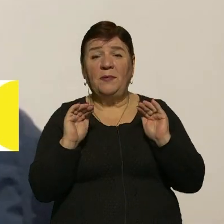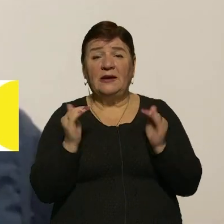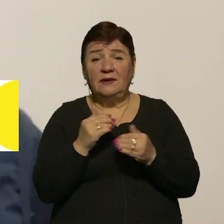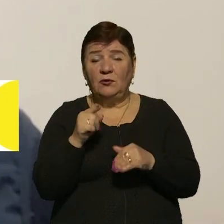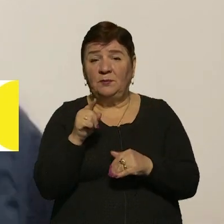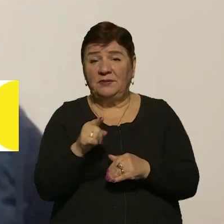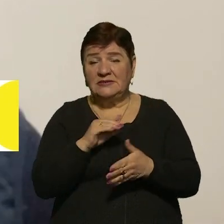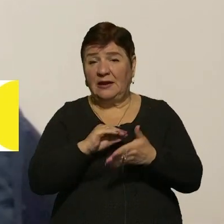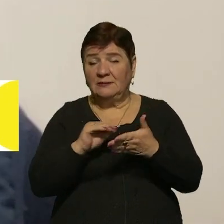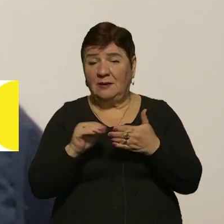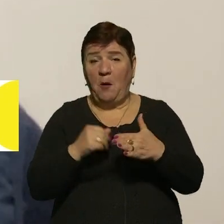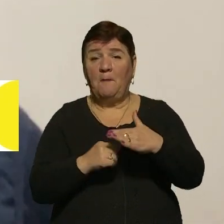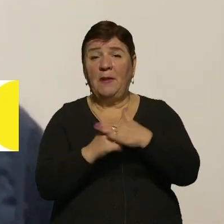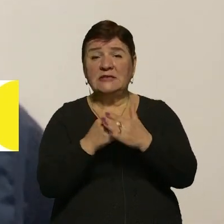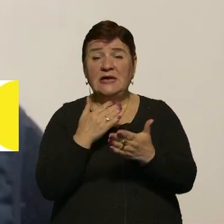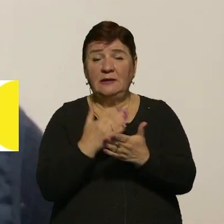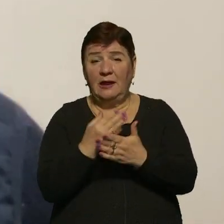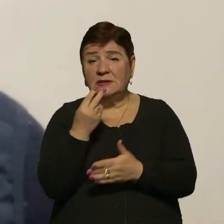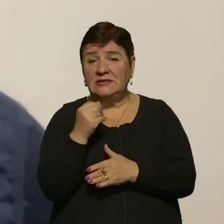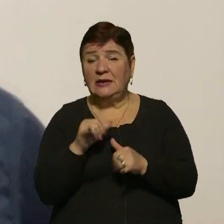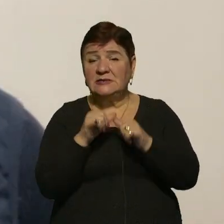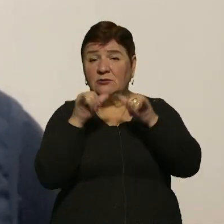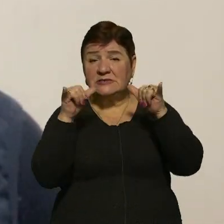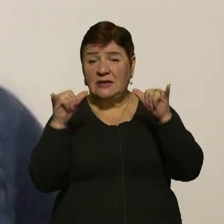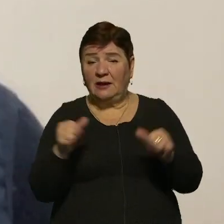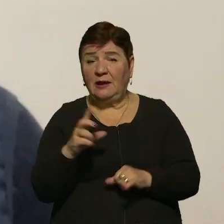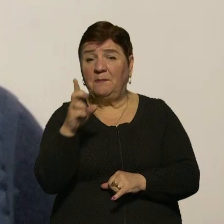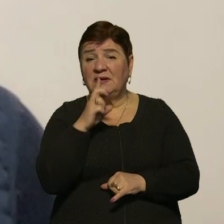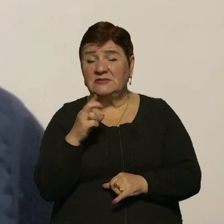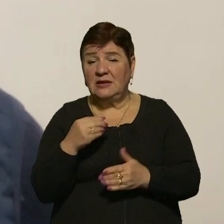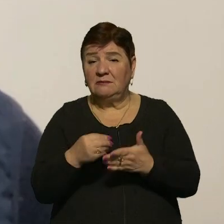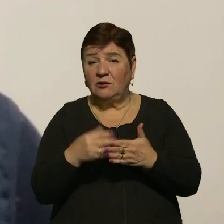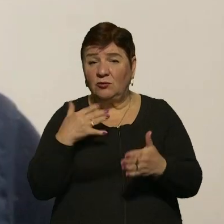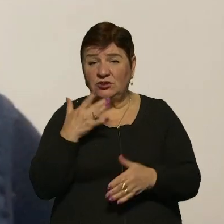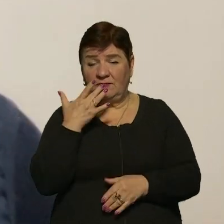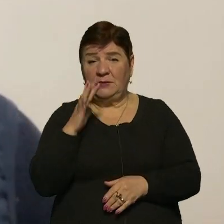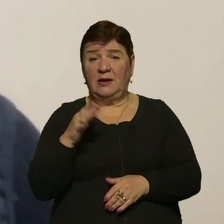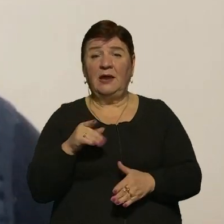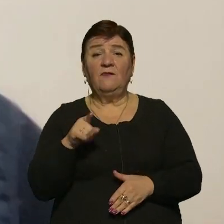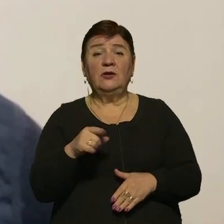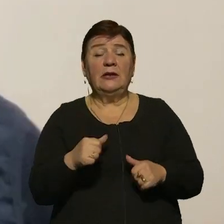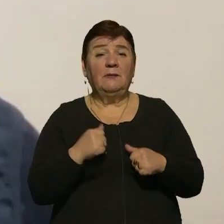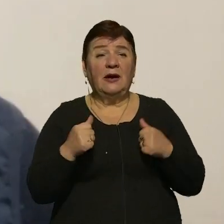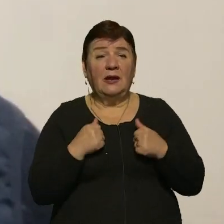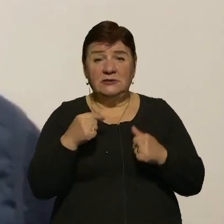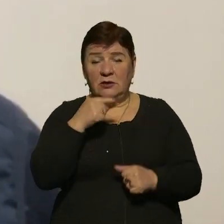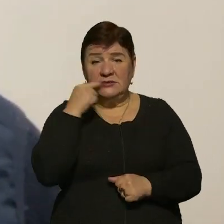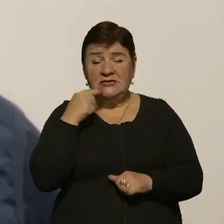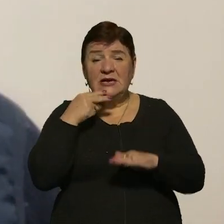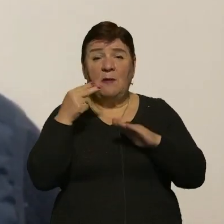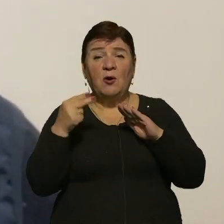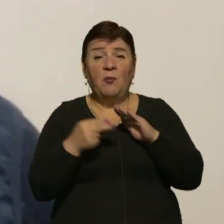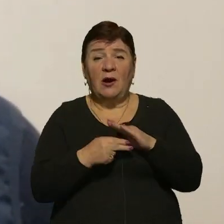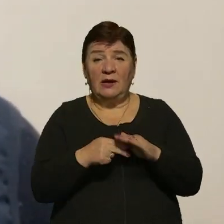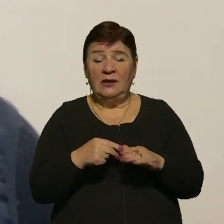цей меседж, як то база є, да, ціни зростають, пальне стає дорожче в США, і от намагалися російська пропаганда,